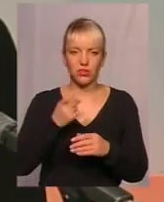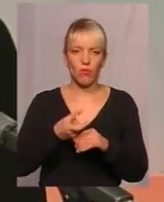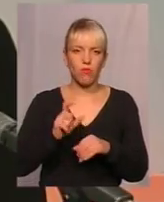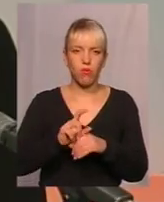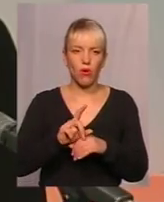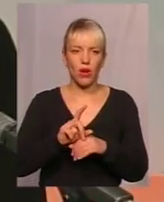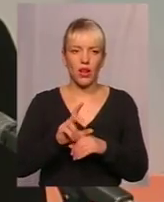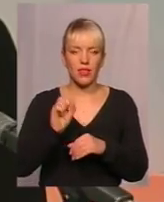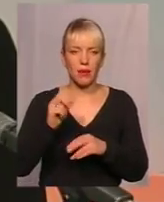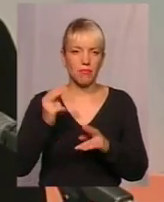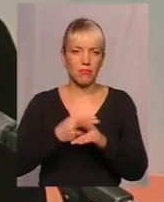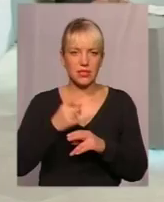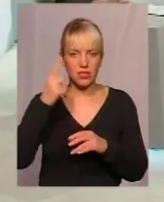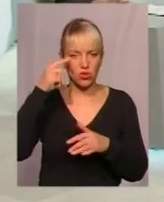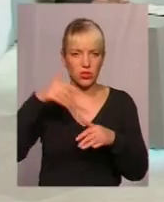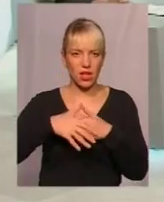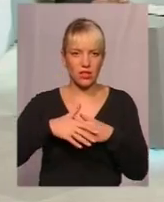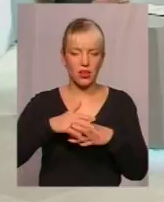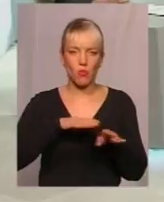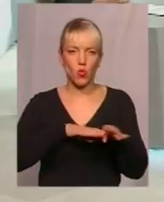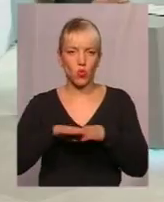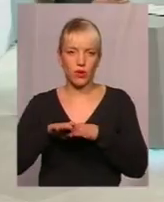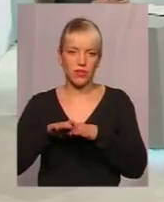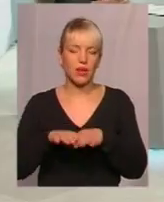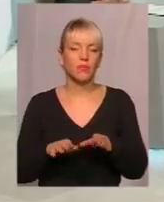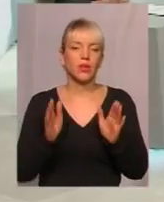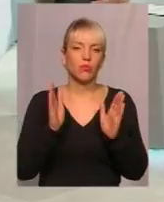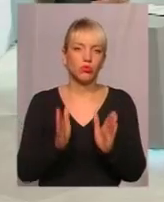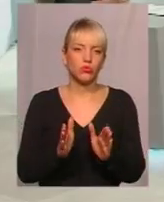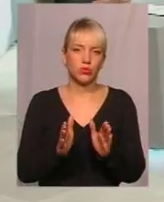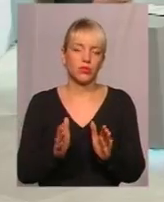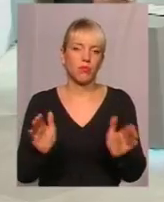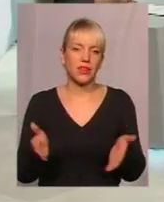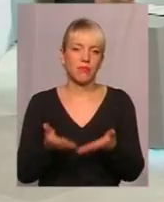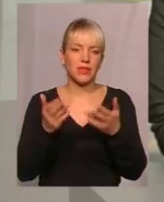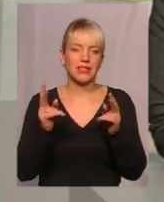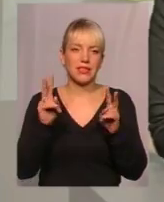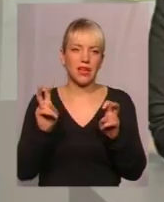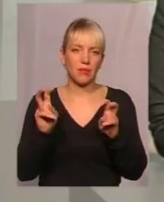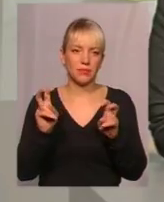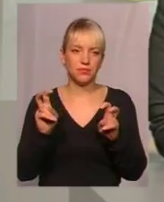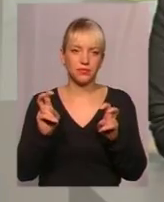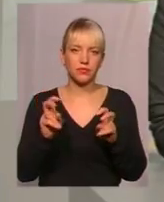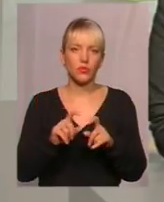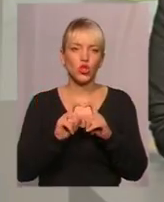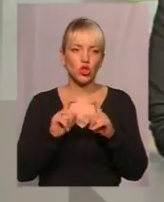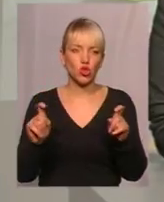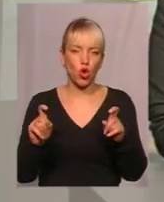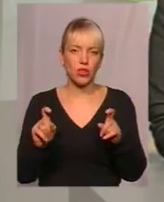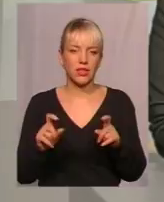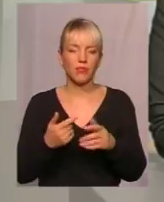бессознательному уровні, що ли. Будуть підніматися теми в школах.